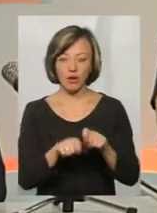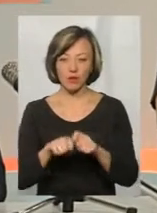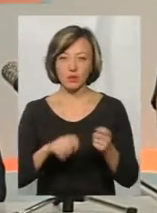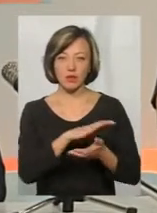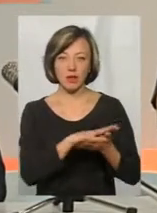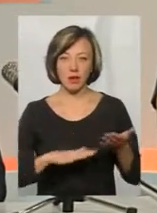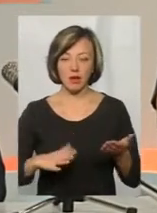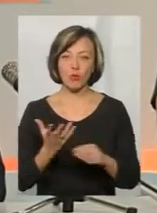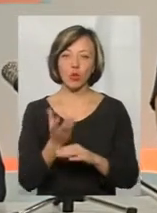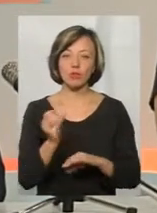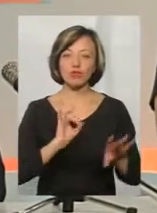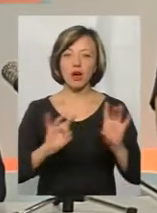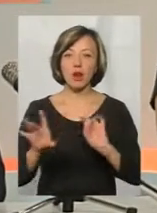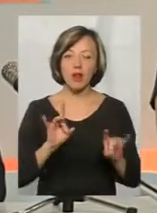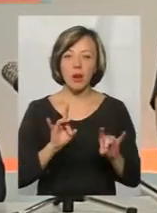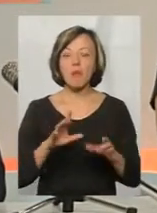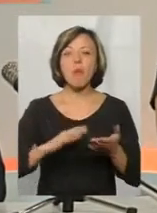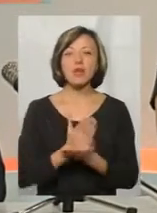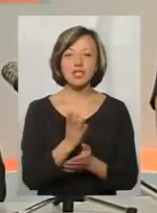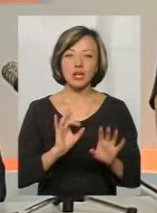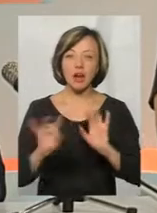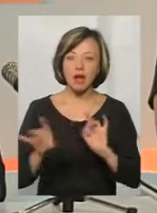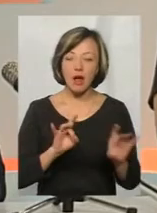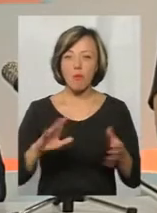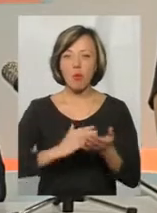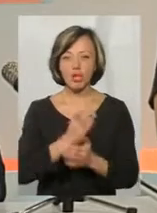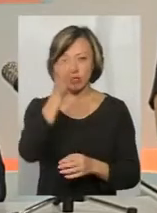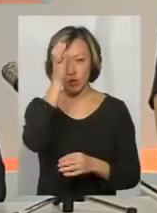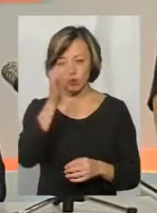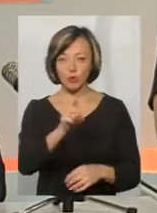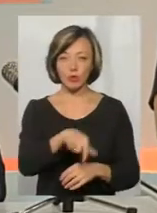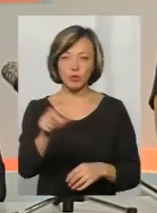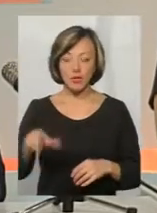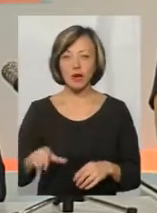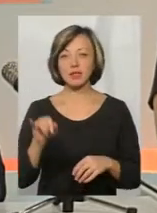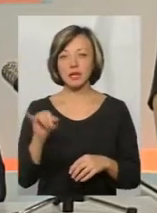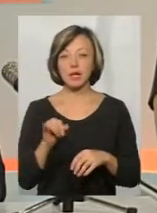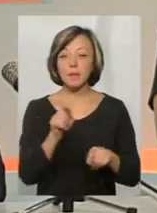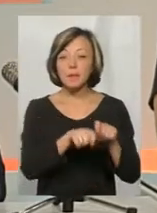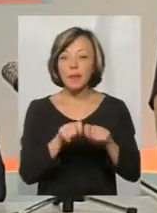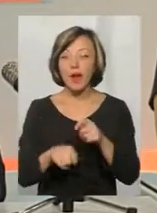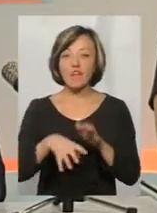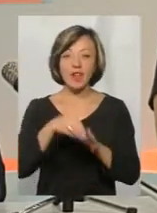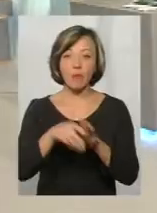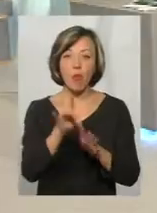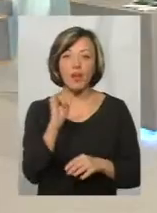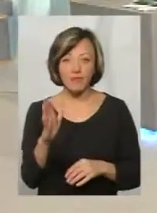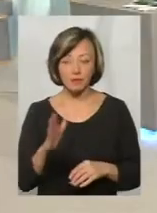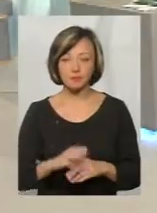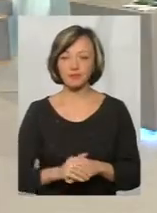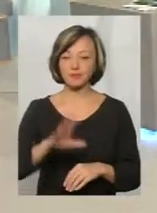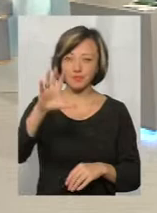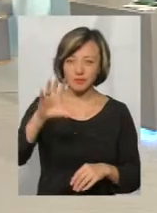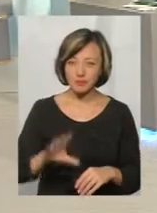так далі, політична реклама, політична освіченість виборців, тобто є ще і адміністрування виборів. Там теж є свої зміни, якими